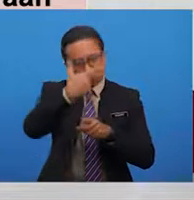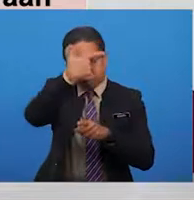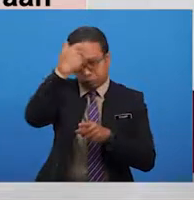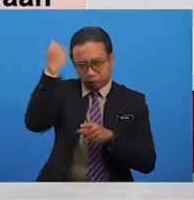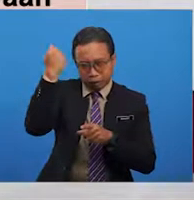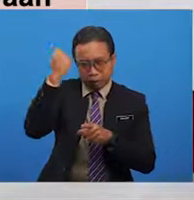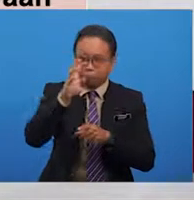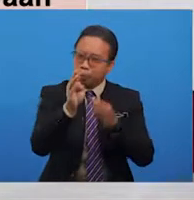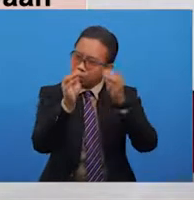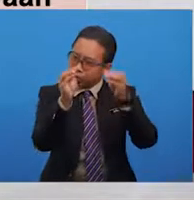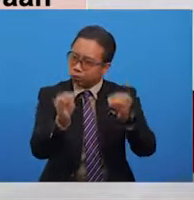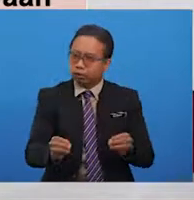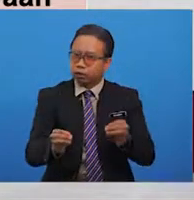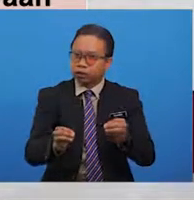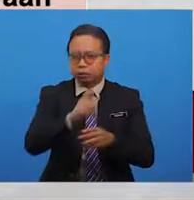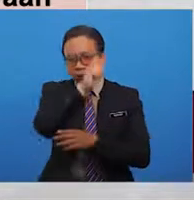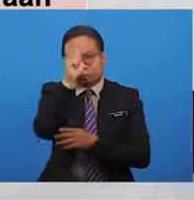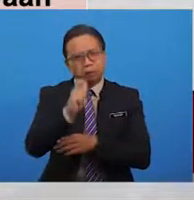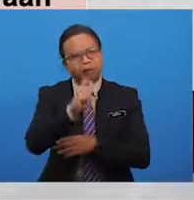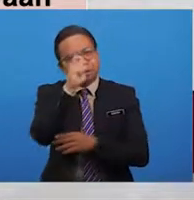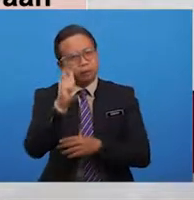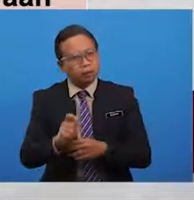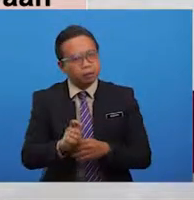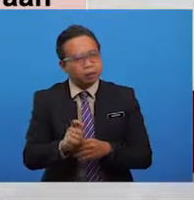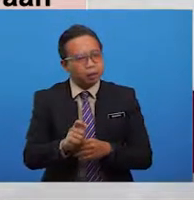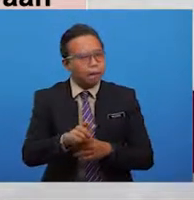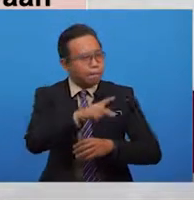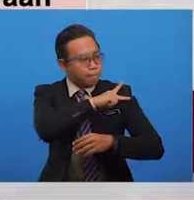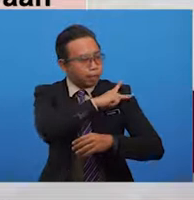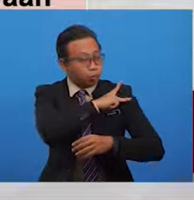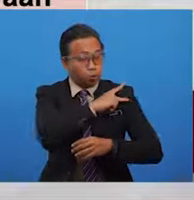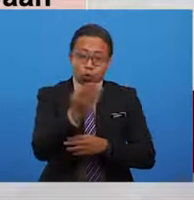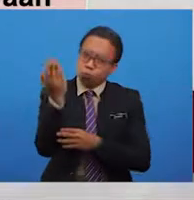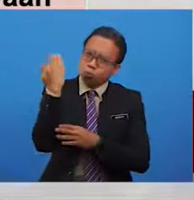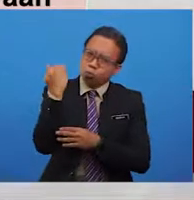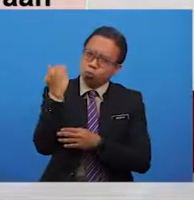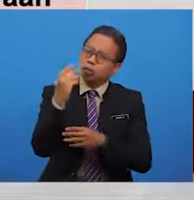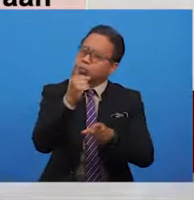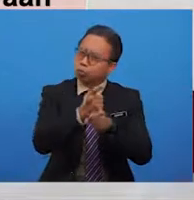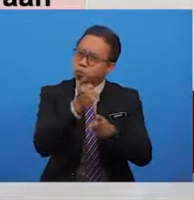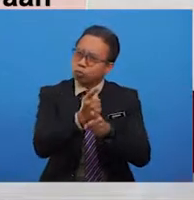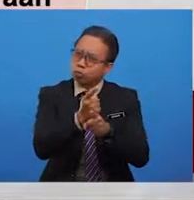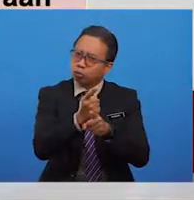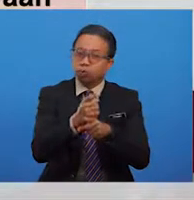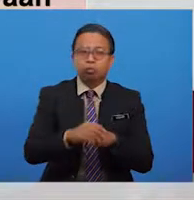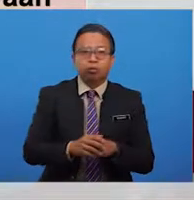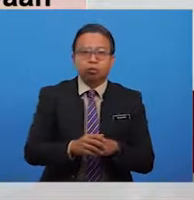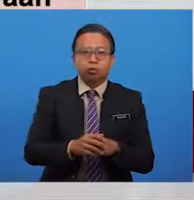manusia tertanya-tanya tentang pemimpin sebenar yang benar-benar